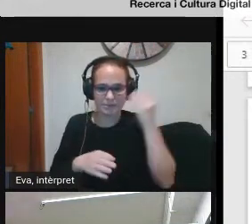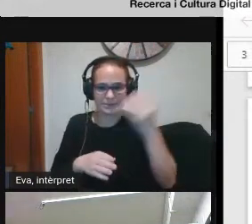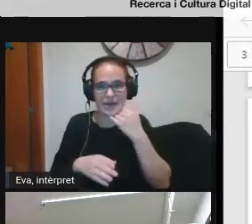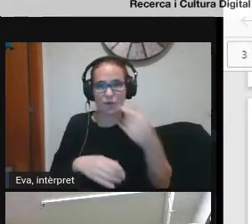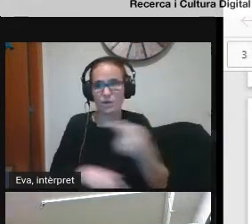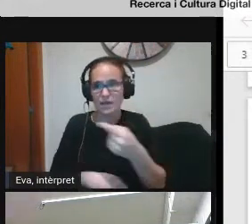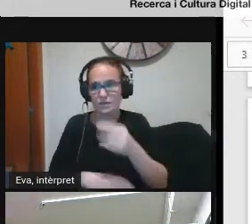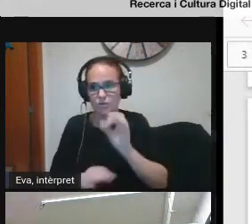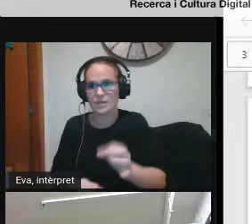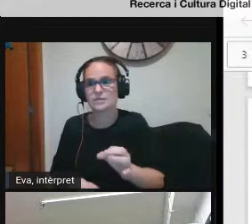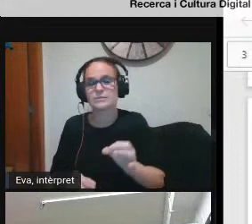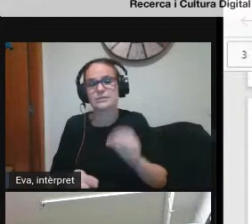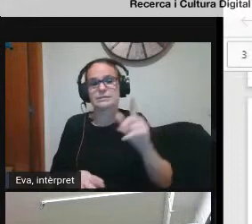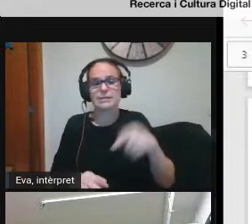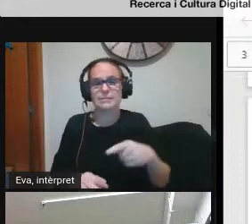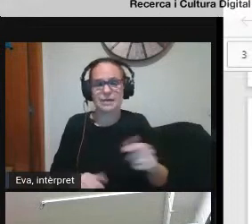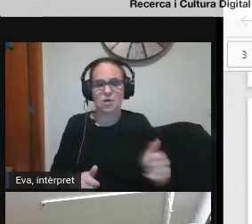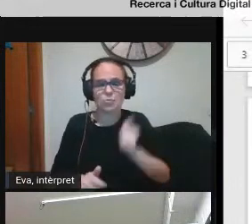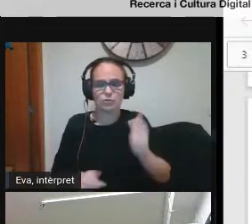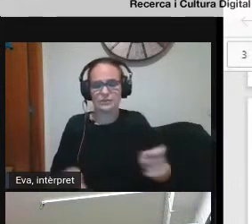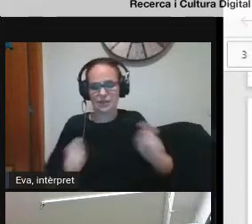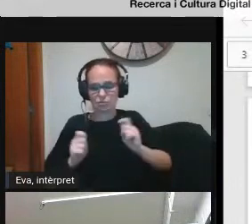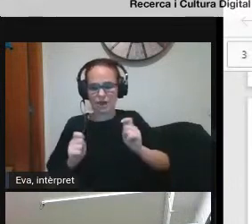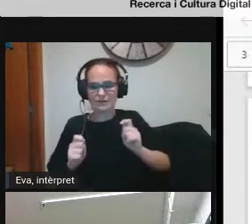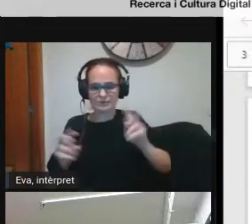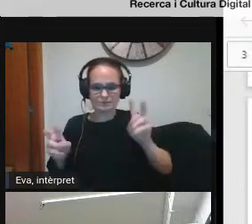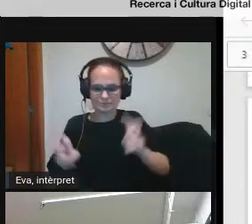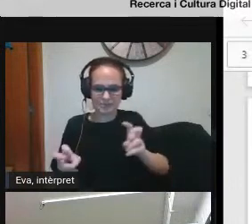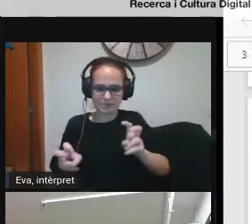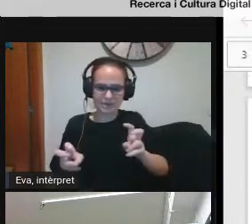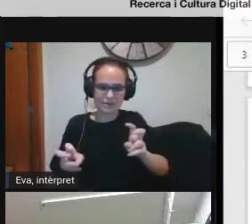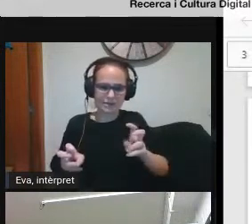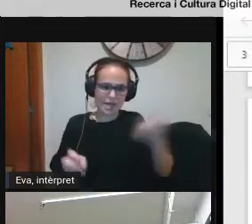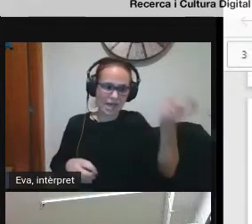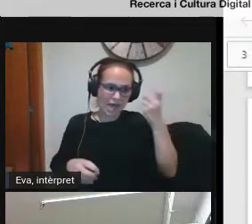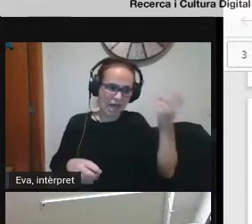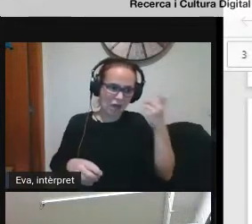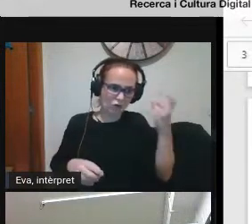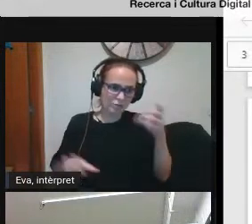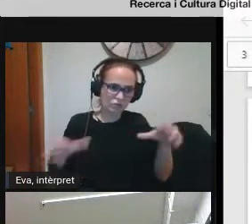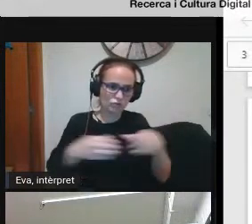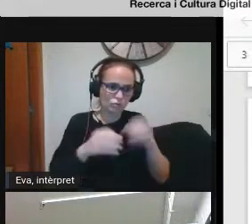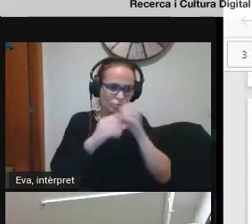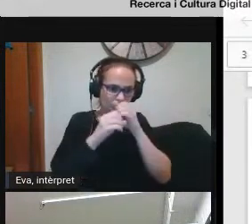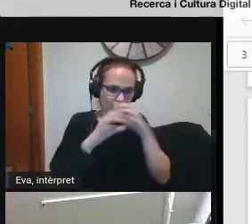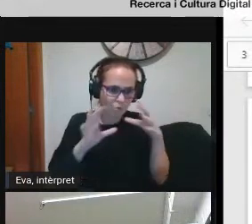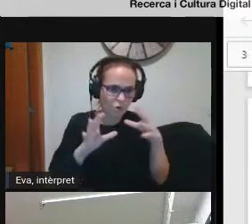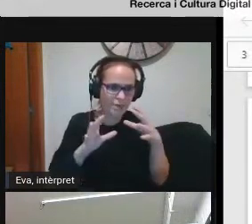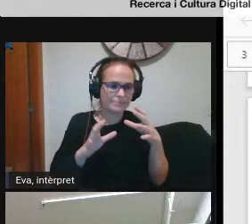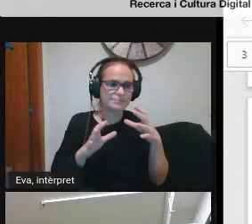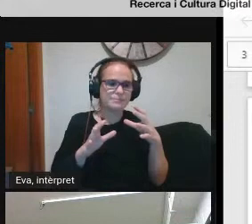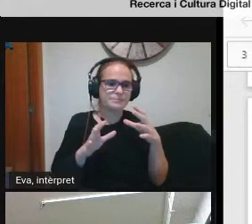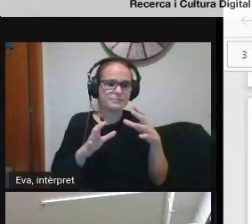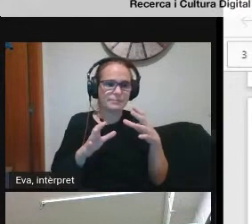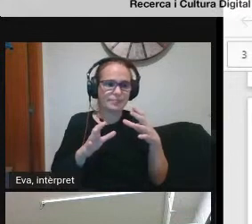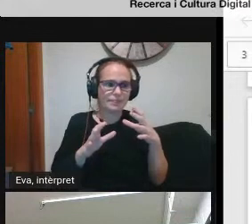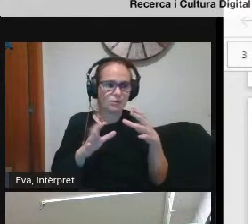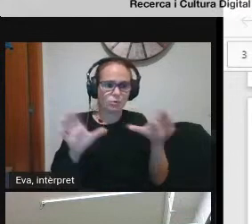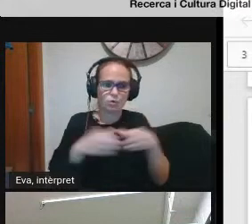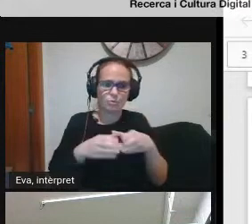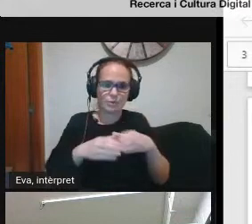aspecte negatiu també ens ha donat l'oportunitat que ja que els alumnes estaven en un grup bombolla i que eren un grup estable